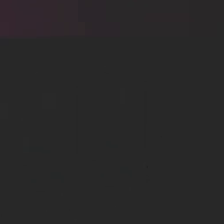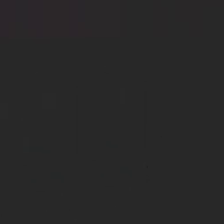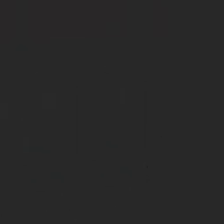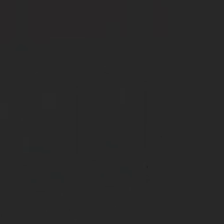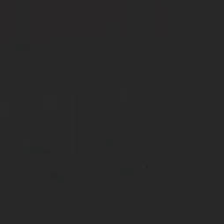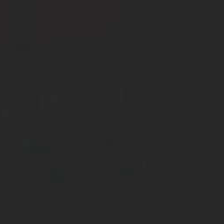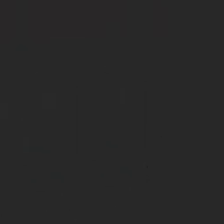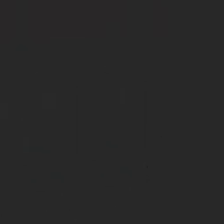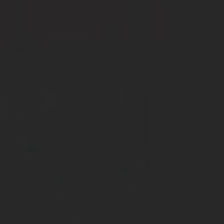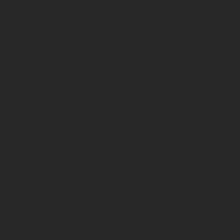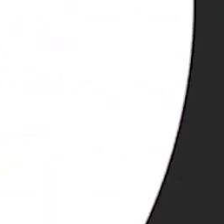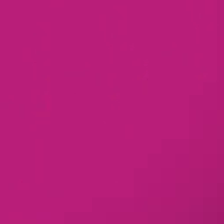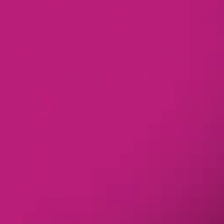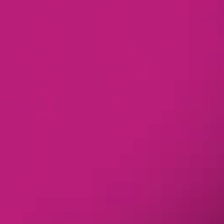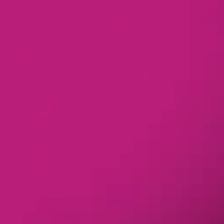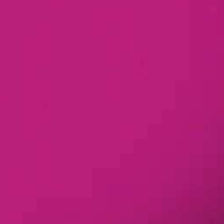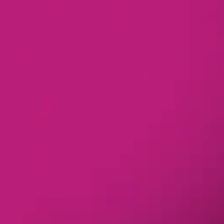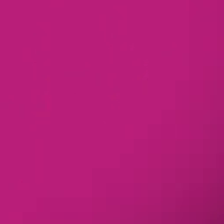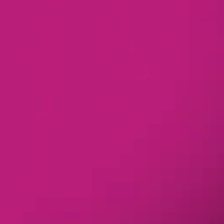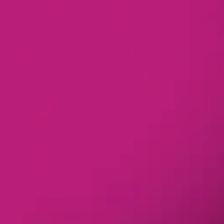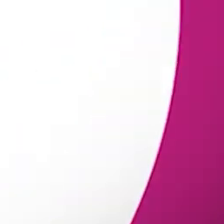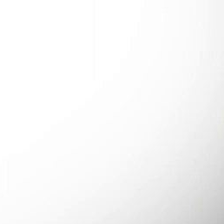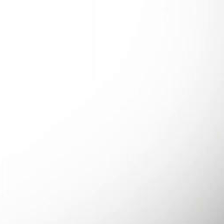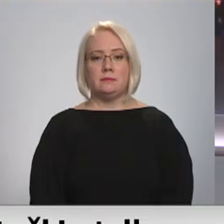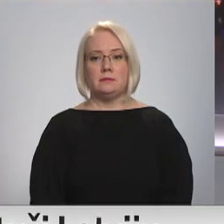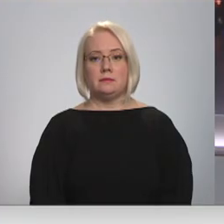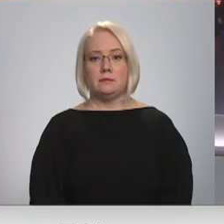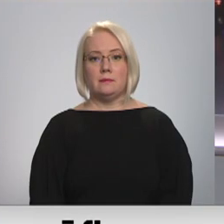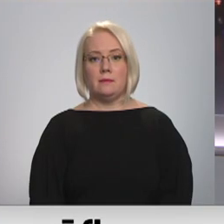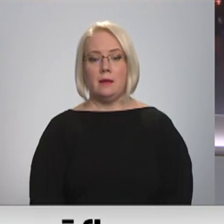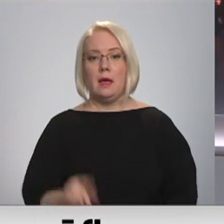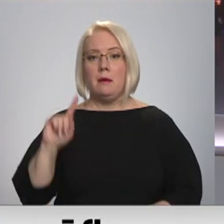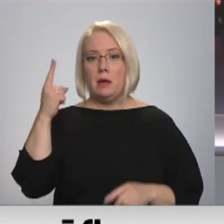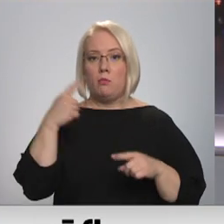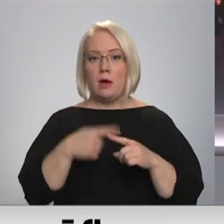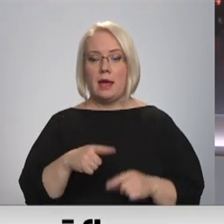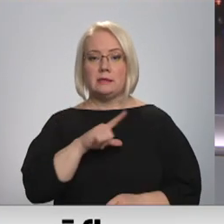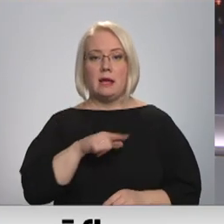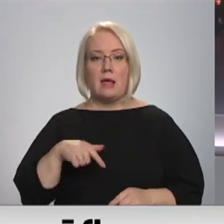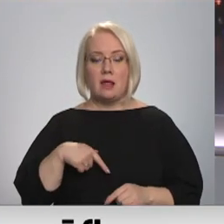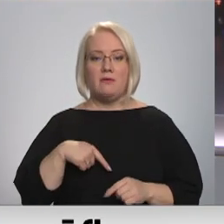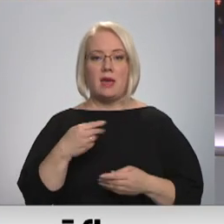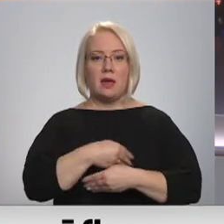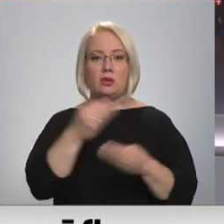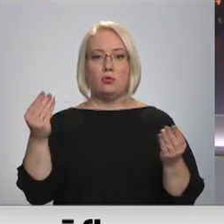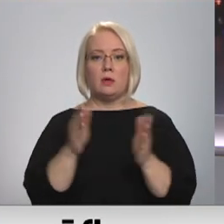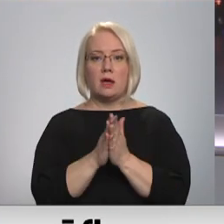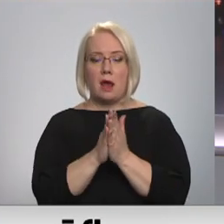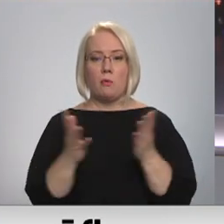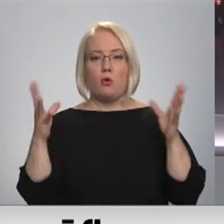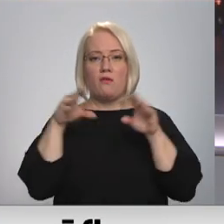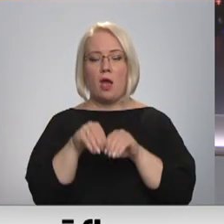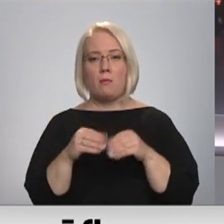Re! Viss ēters ir te! Pirmo reizi Latvijā izdota grāmatu, kur vienkops